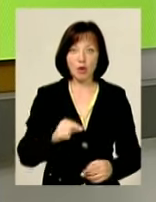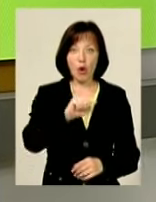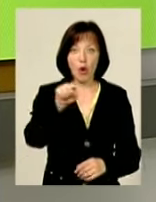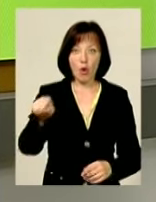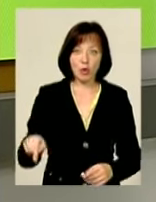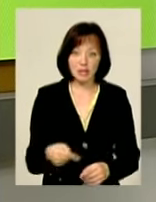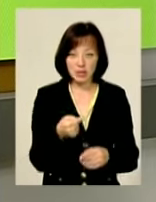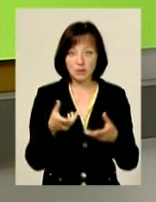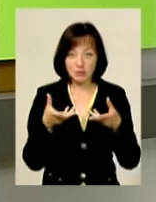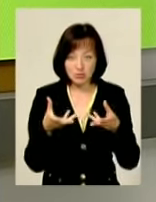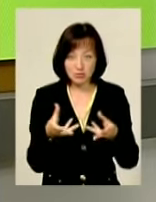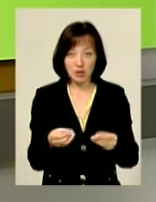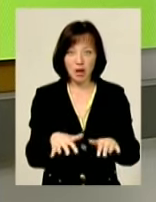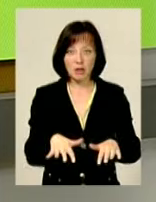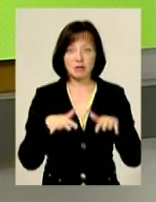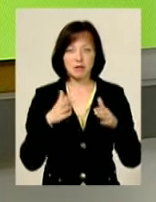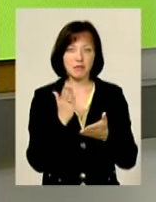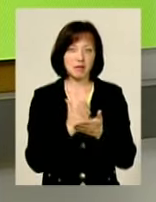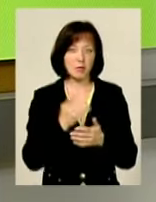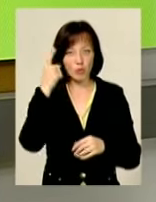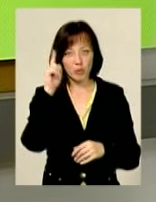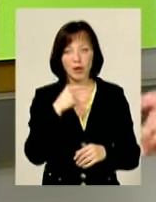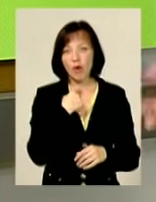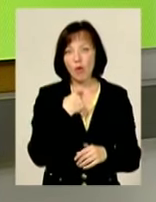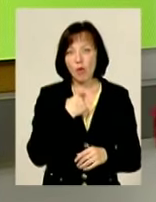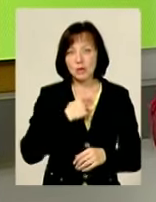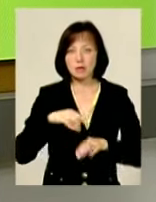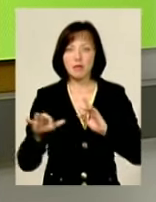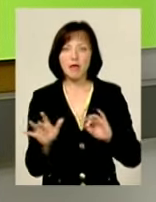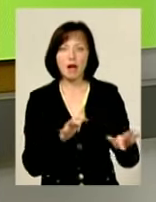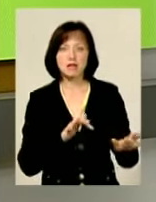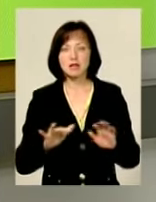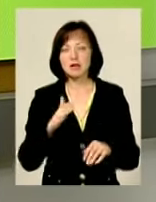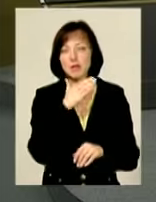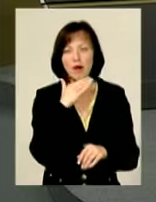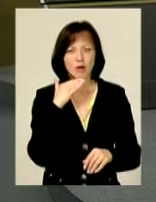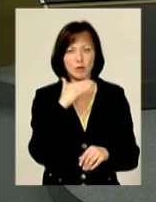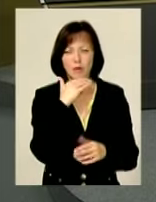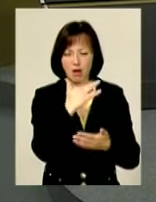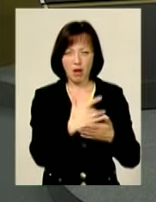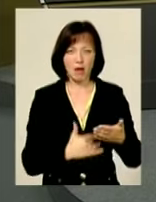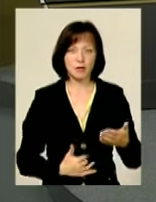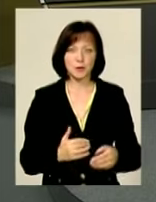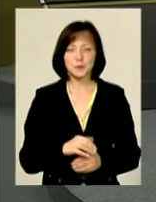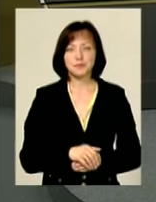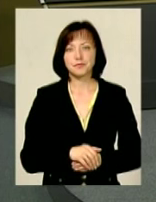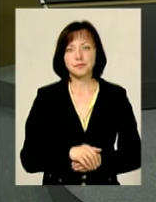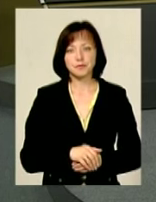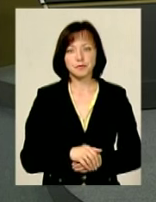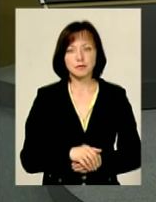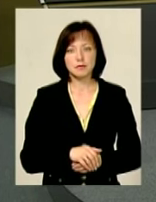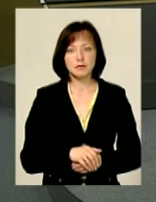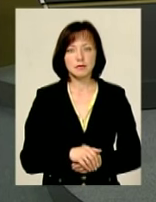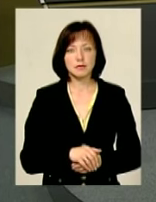тримає глядача, це потрібно було діти багатьма речами. Там і голос, і пластика, і багато-багато чого. Я вже не кажу про креатив людський такий.